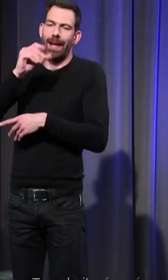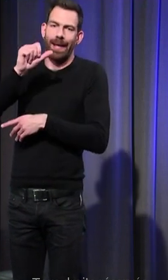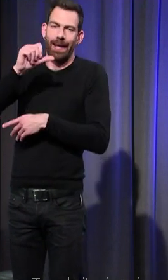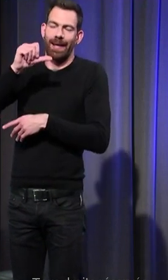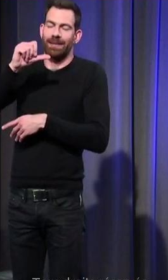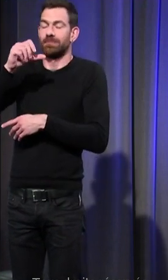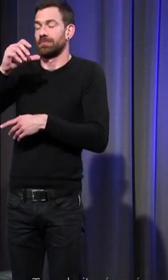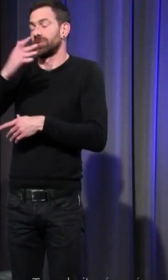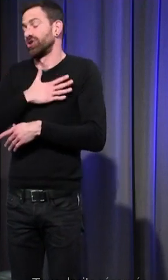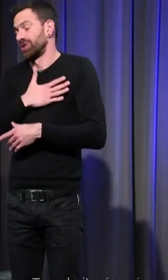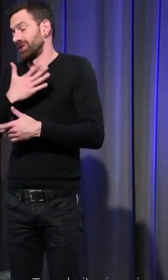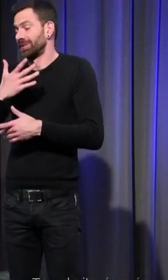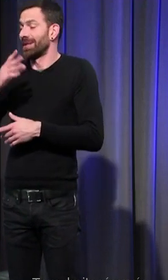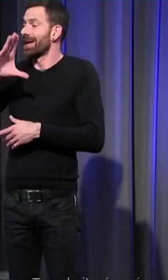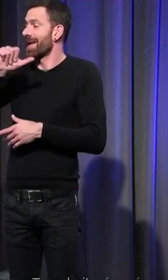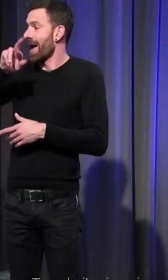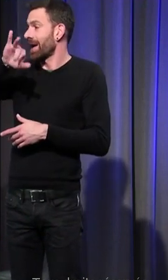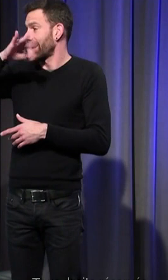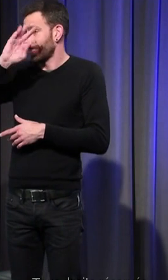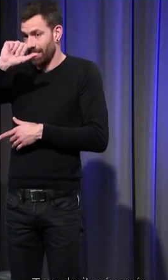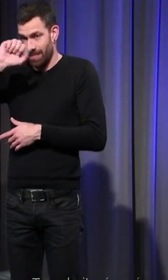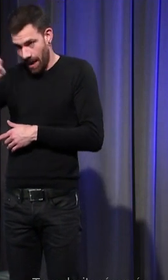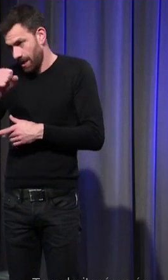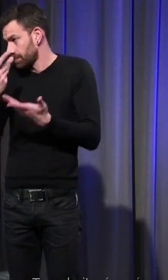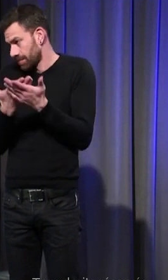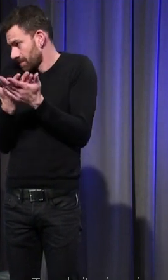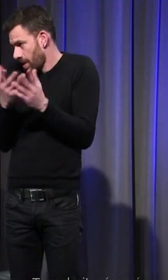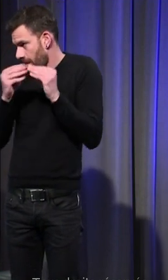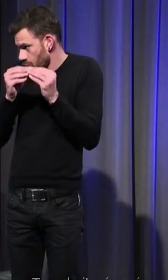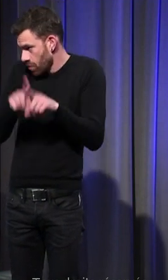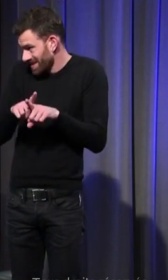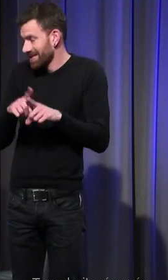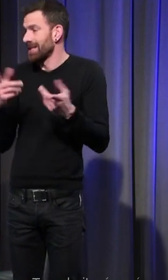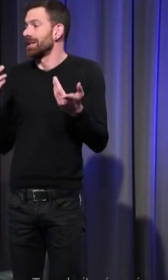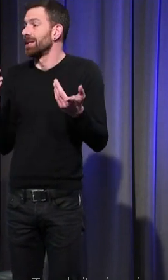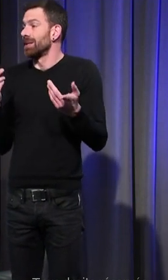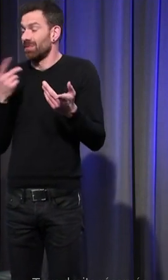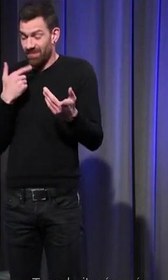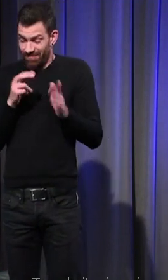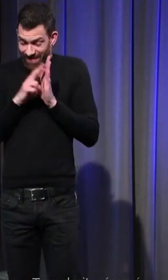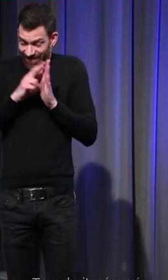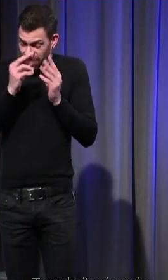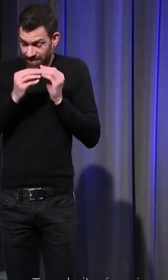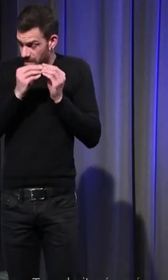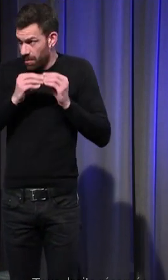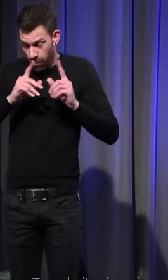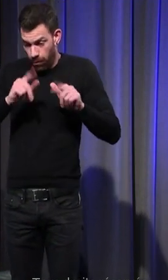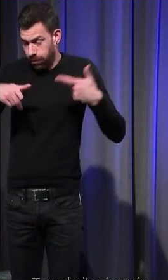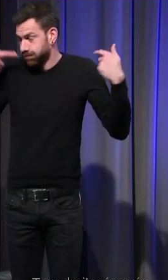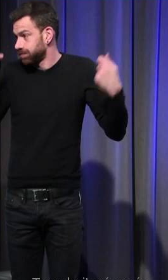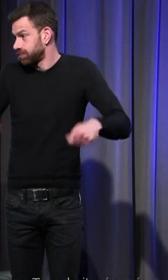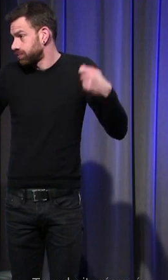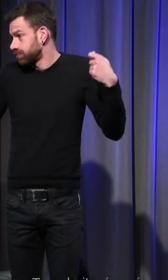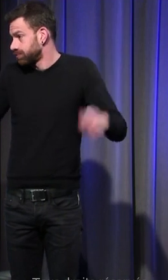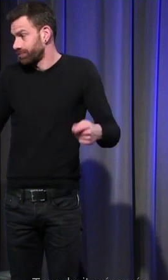charité c'est une façon de dénommer une certaine forme d'amour et donc la référence à l'amour elle est absolument